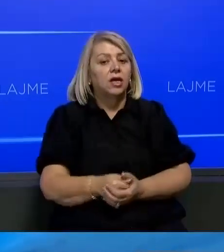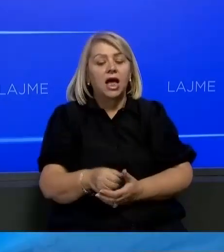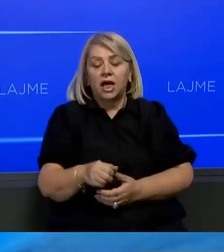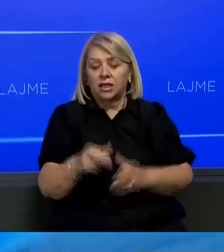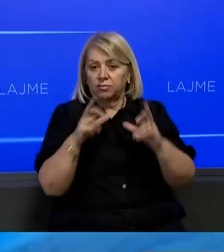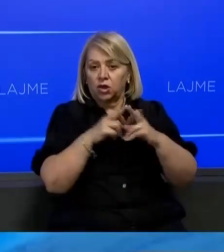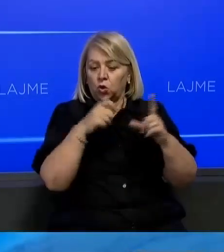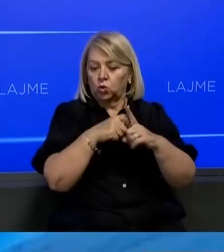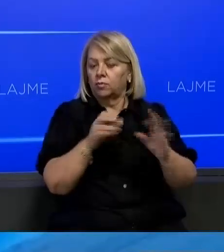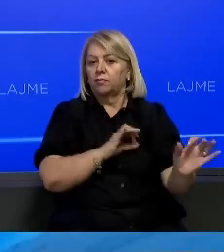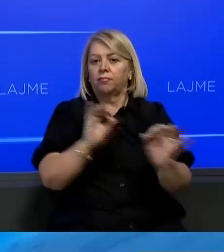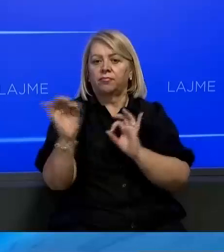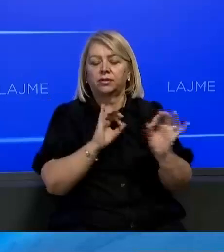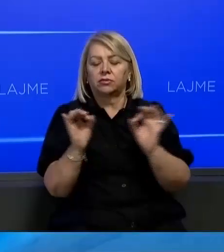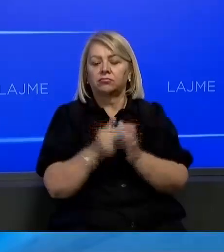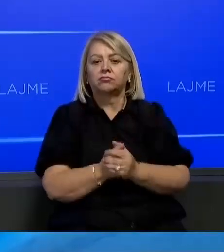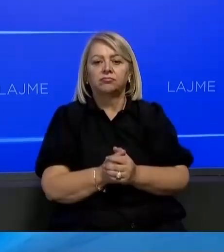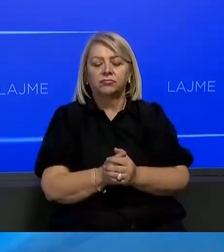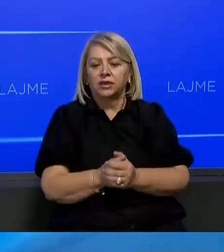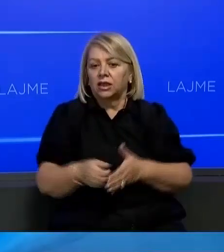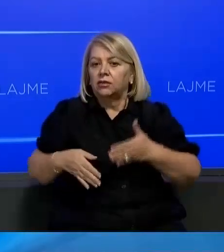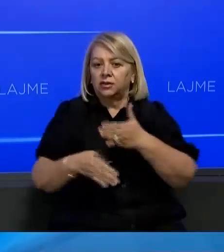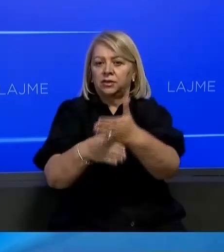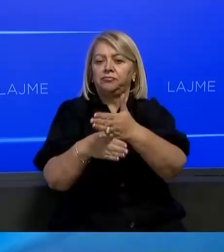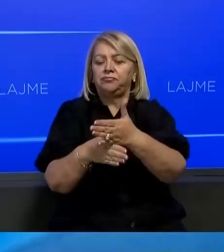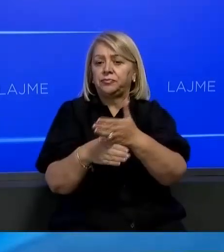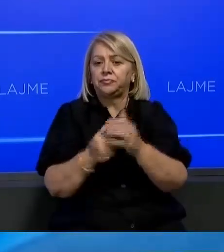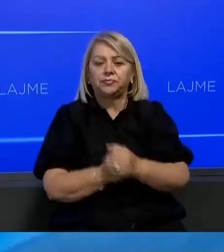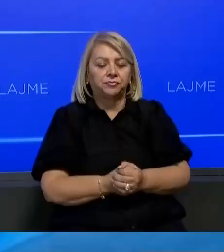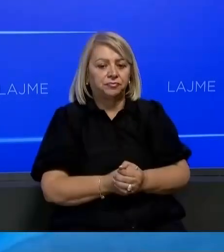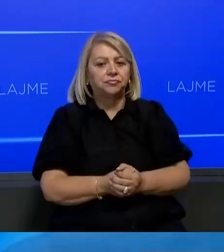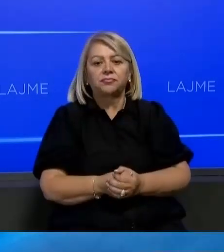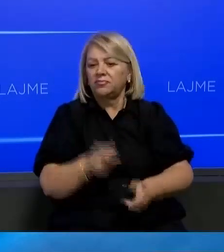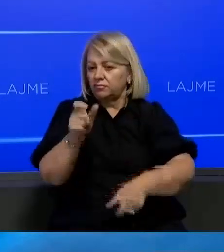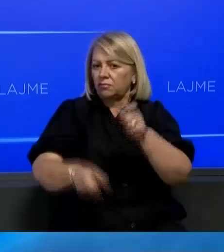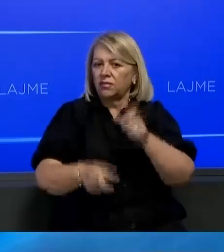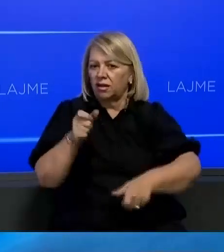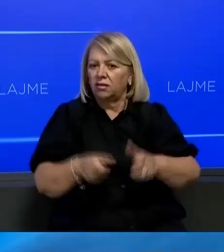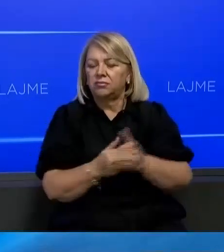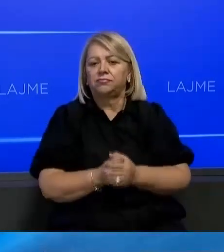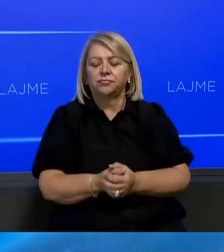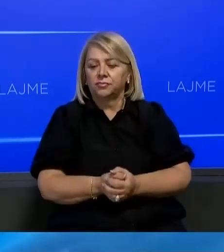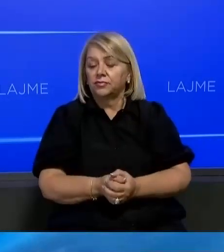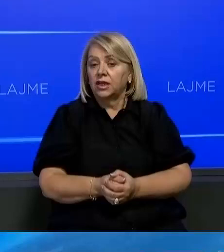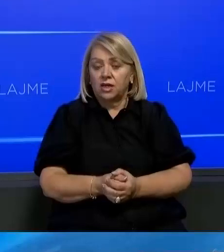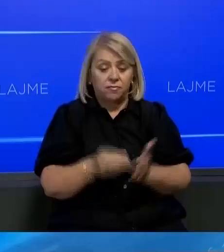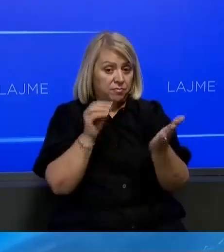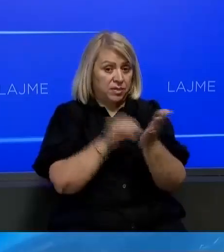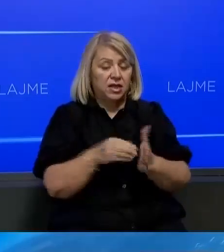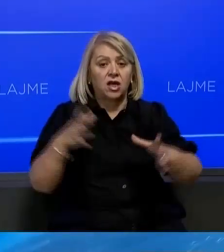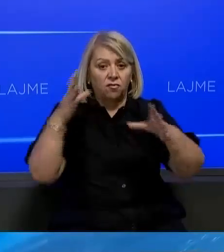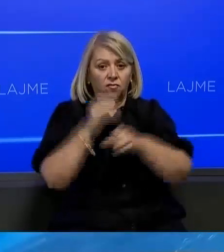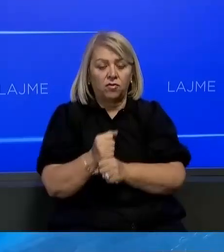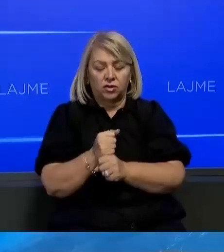Kurti thase po përgadisi një masë për tjudalë nëndim një shtrese të konsumatorve shtëpjak. Në pikën e fundit rrendit të